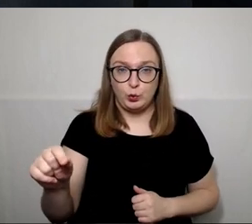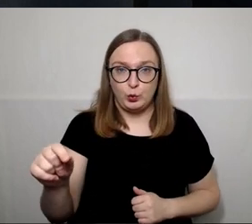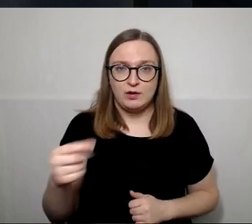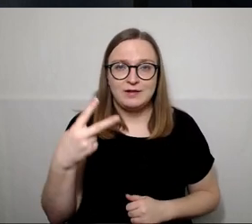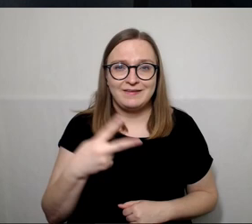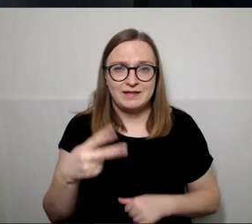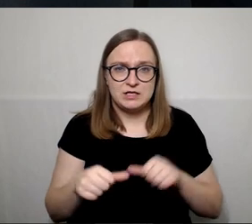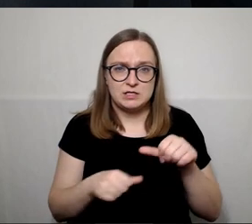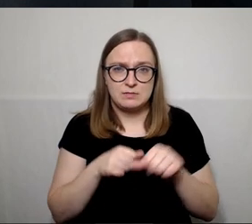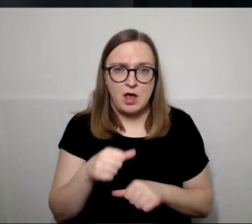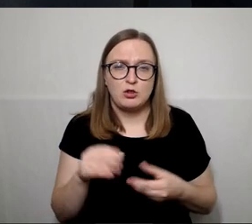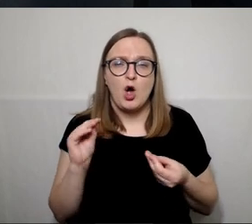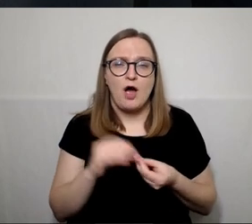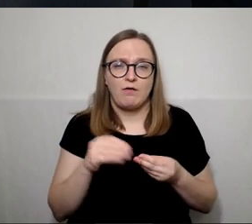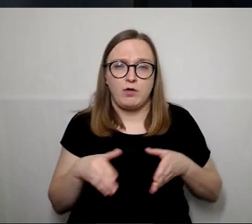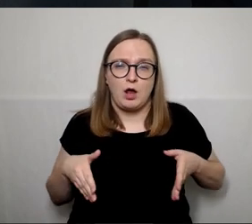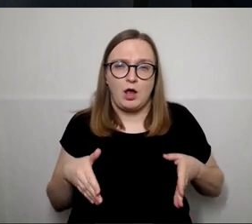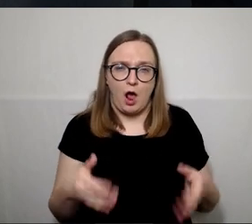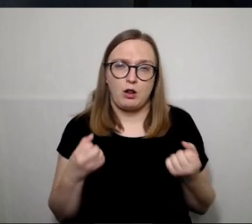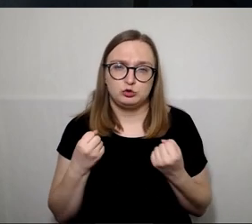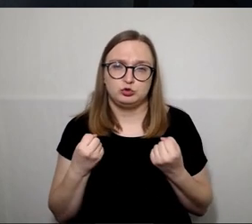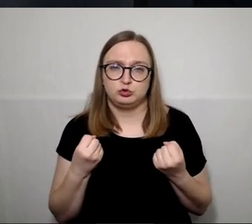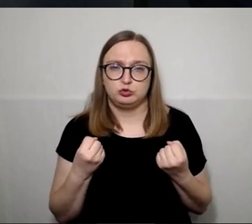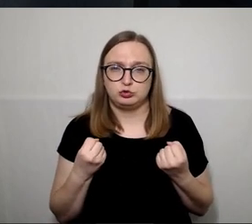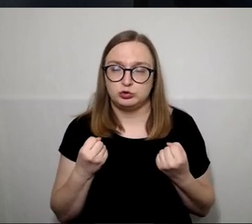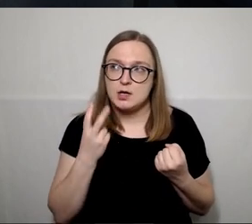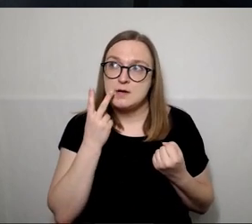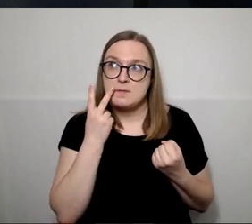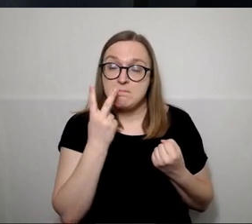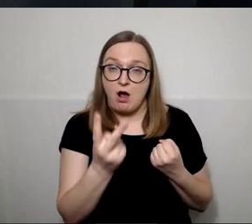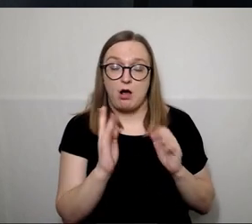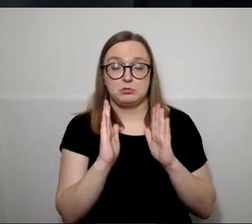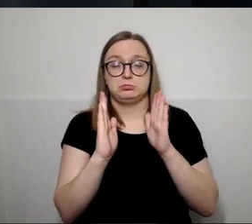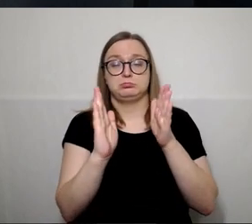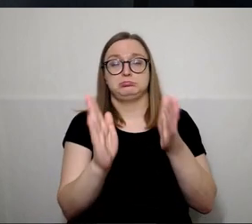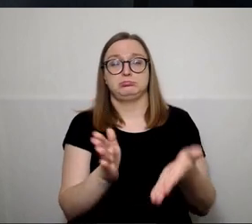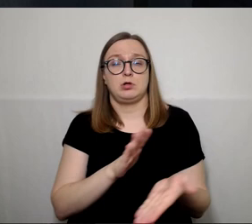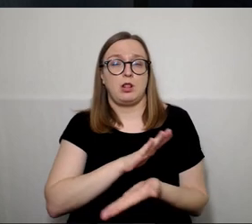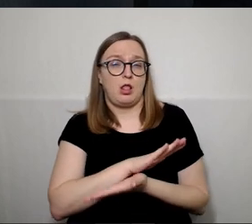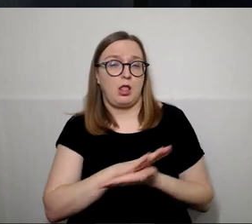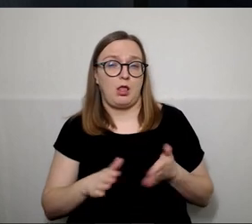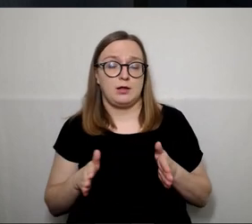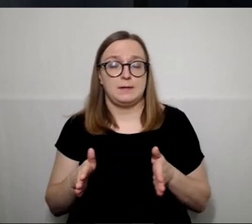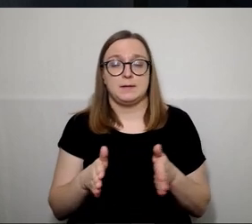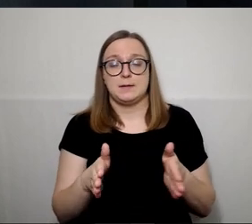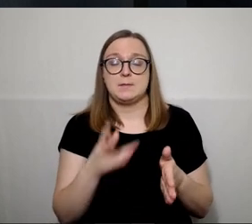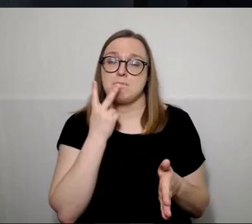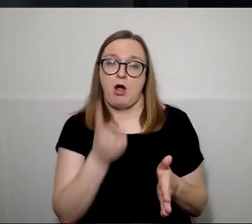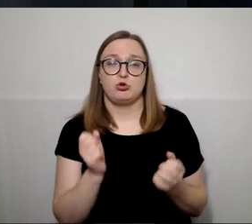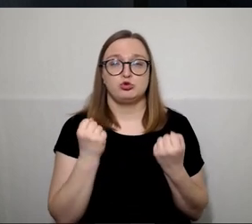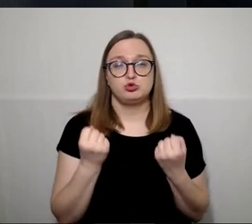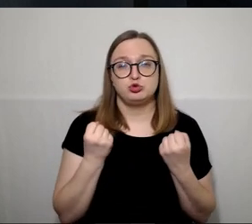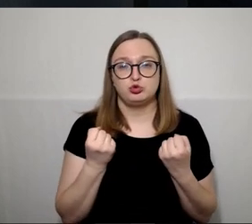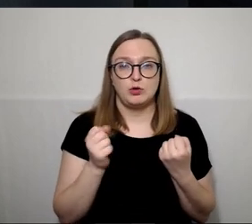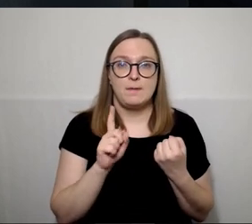vienu ir tuo pačiu keliu, mes galbūt matome tiesų labai tvarkinga tą kelią, bet kažkaip mes